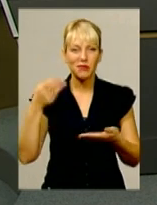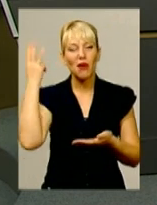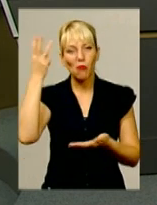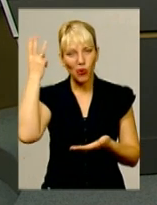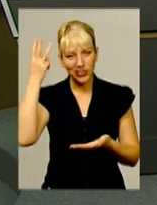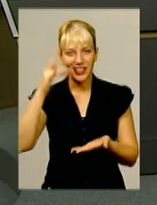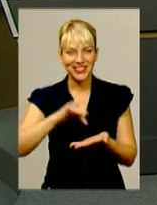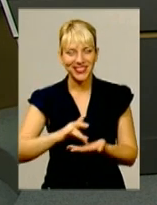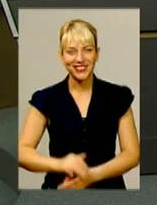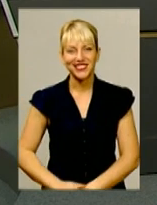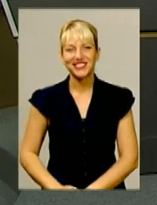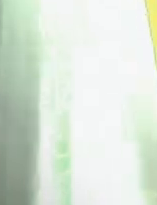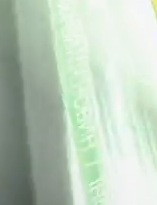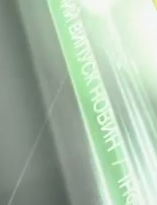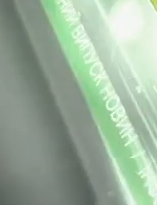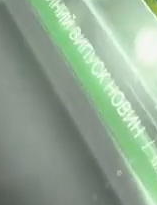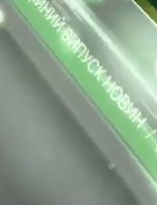телеканалі Подільня Центр.